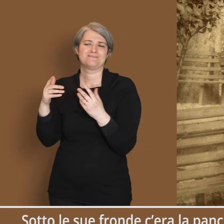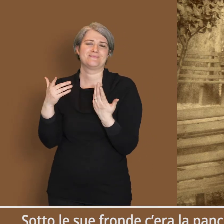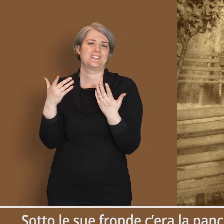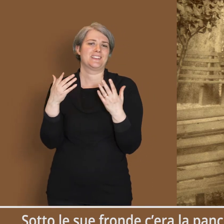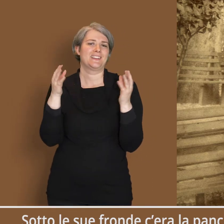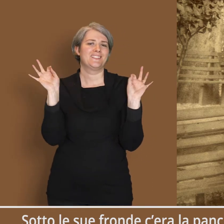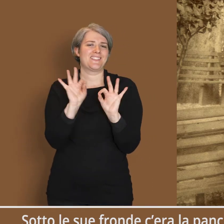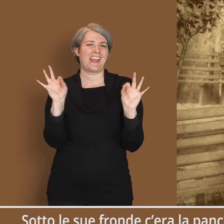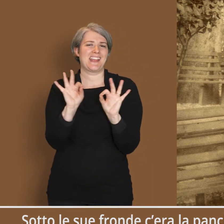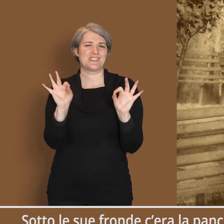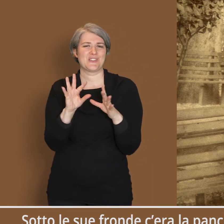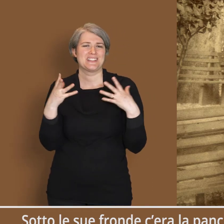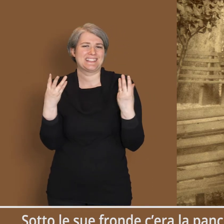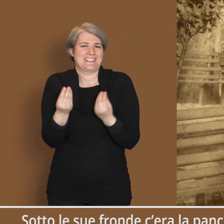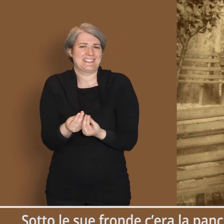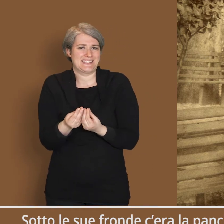amiche.